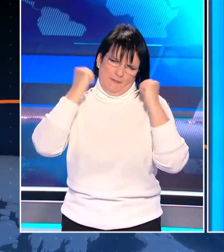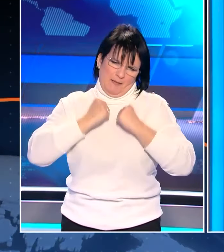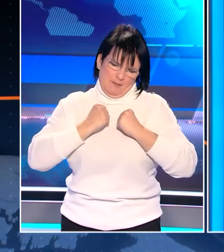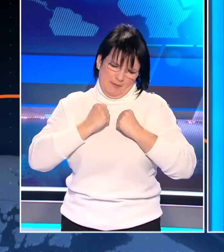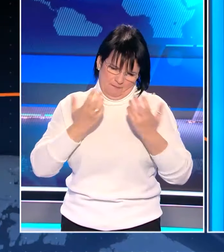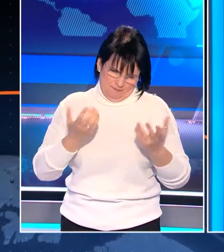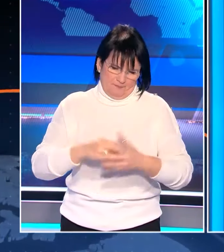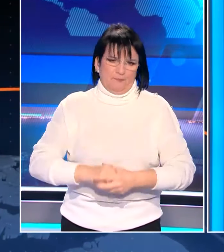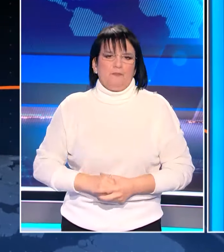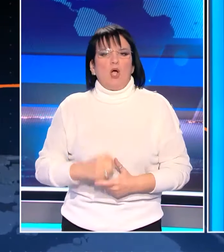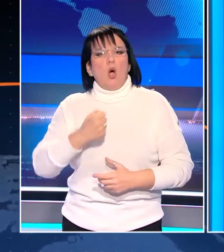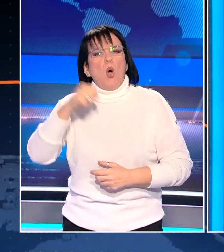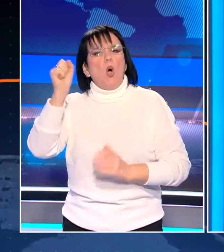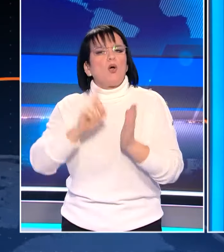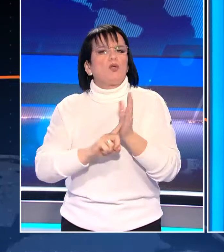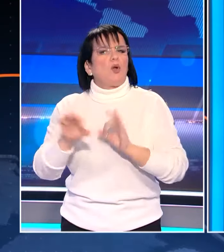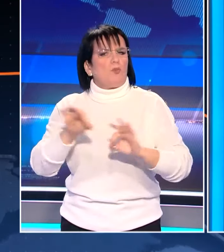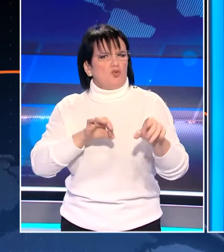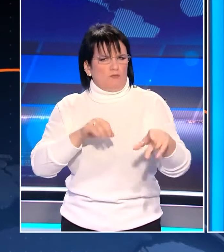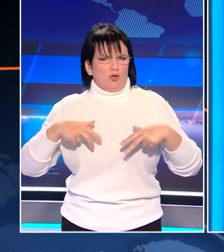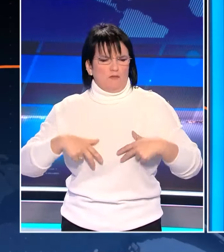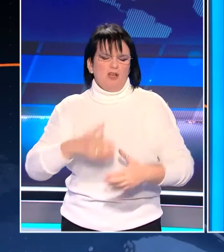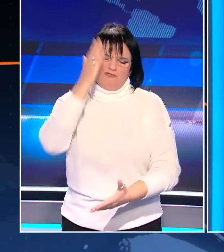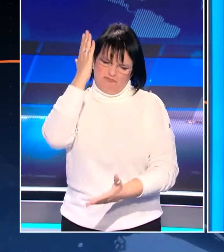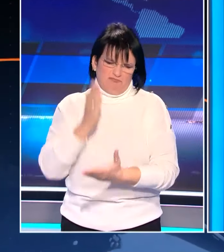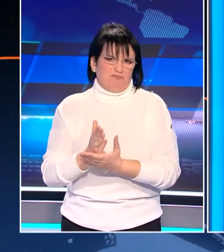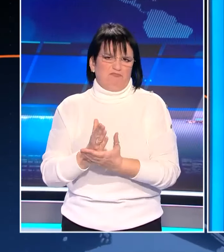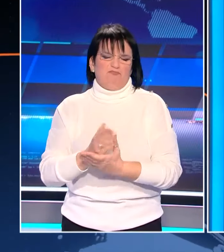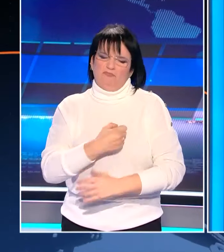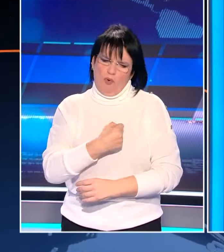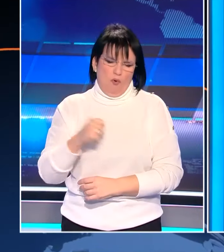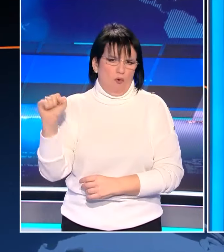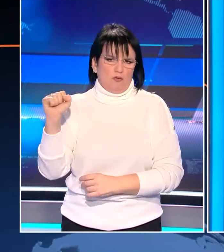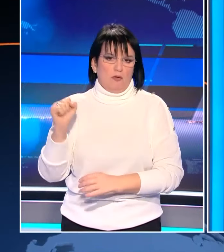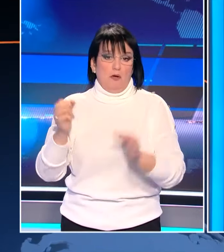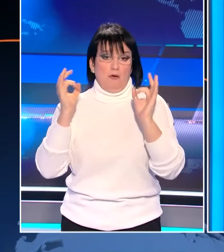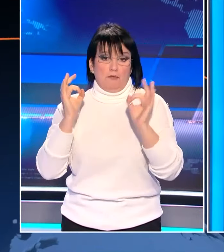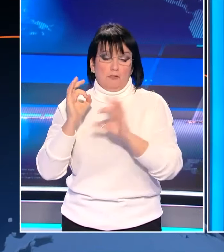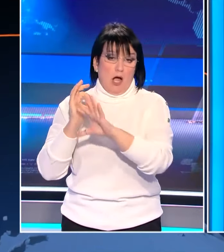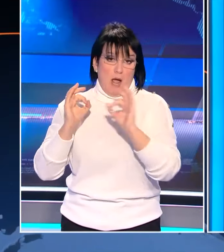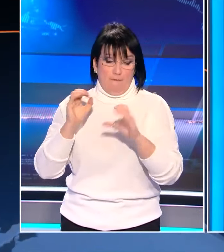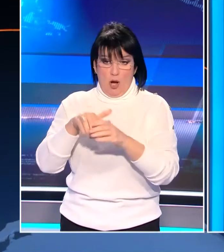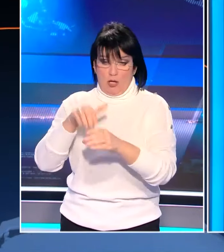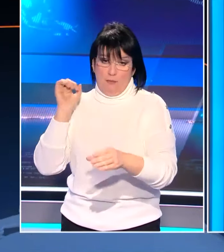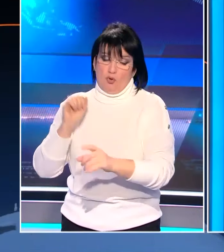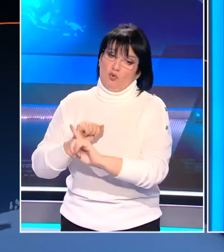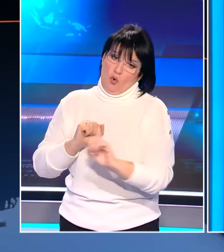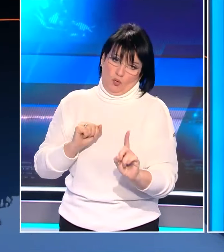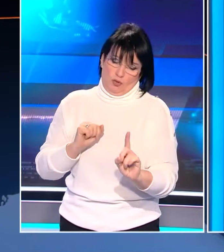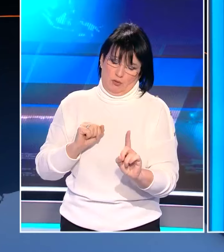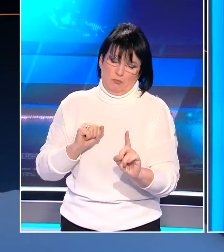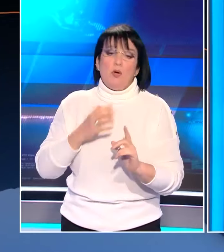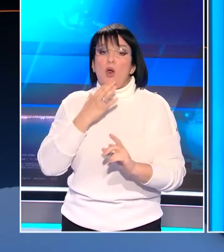Όχι, σε ένα σχέδιο νόμου με το οποίο διαφωνώ κάθετα. Και σαφώς δεν επέλεξα την αποχή, να το ξεκαθαρίσω,